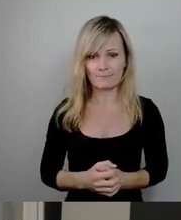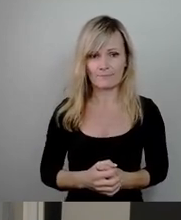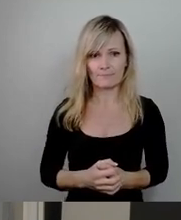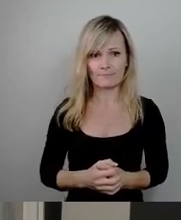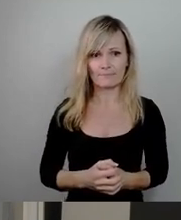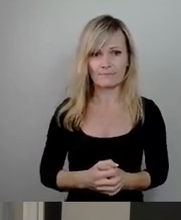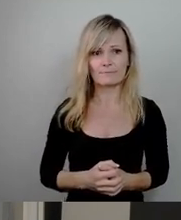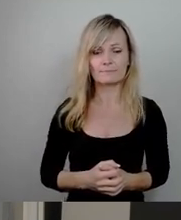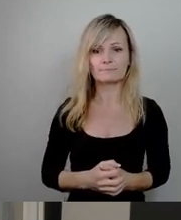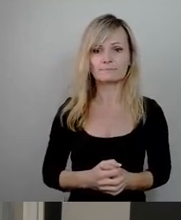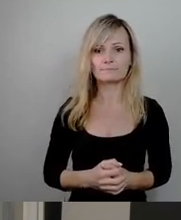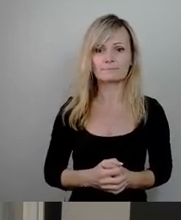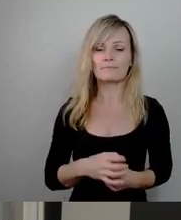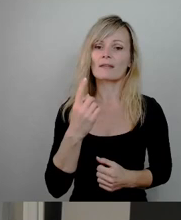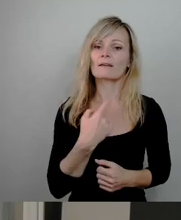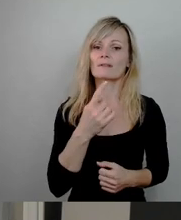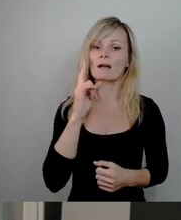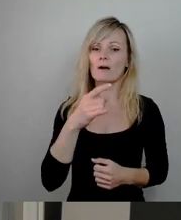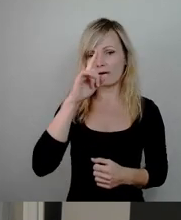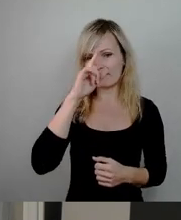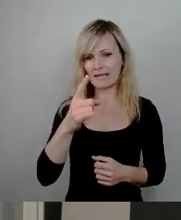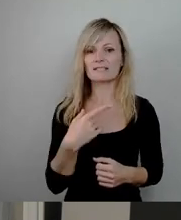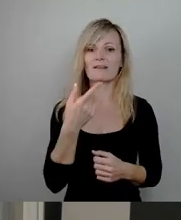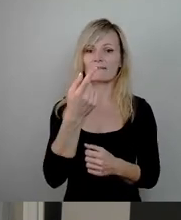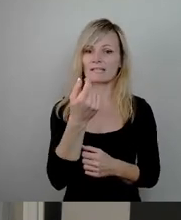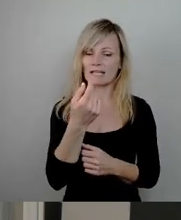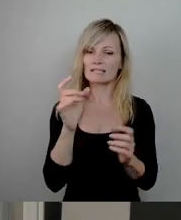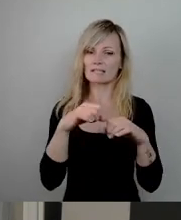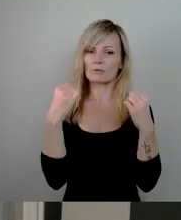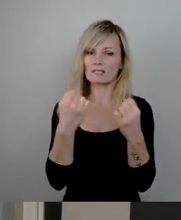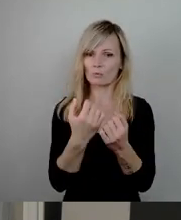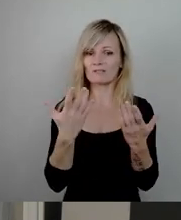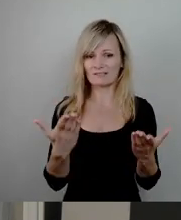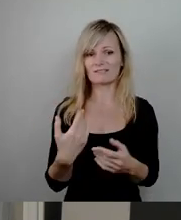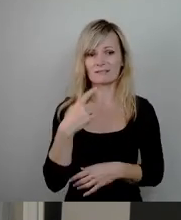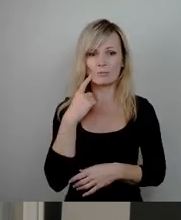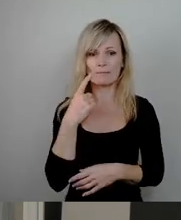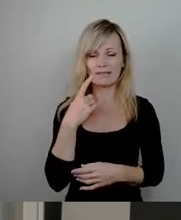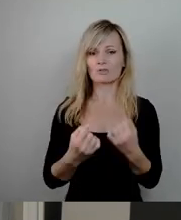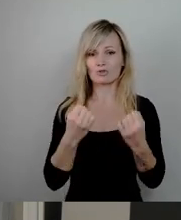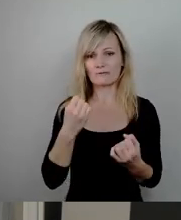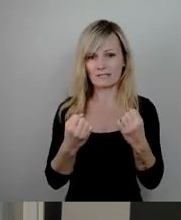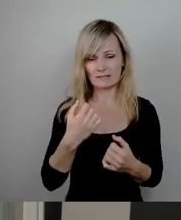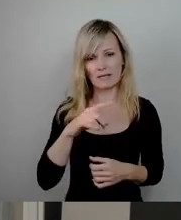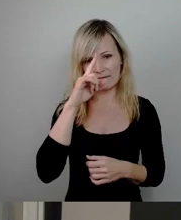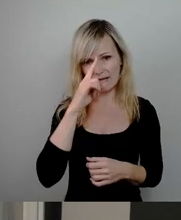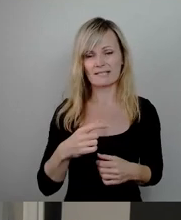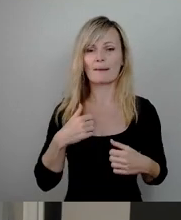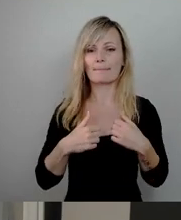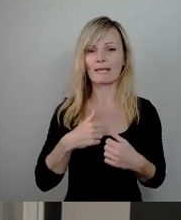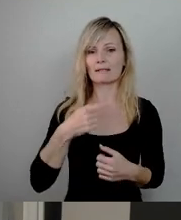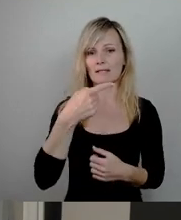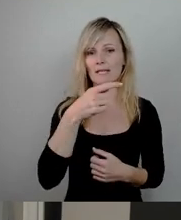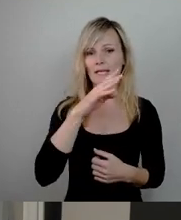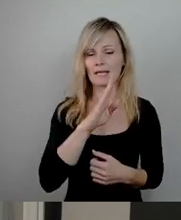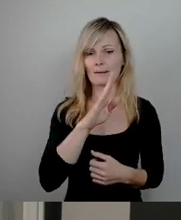Wir wissen aber auch, dass die Finanzlage in der Stadt schwierig ist. Wir wissen, wie die Bäder GmbH zustande gekommen ist.